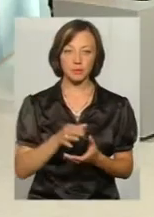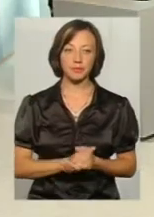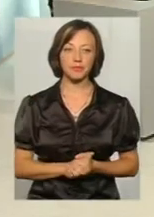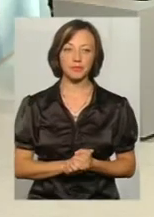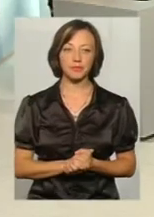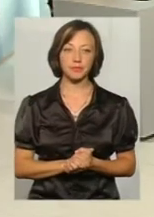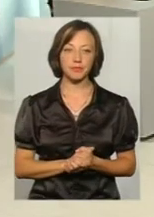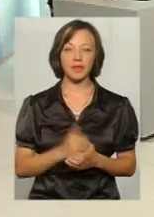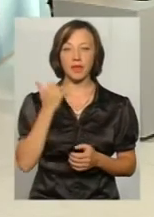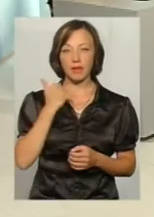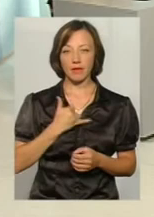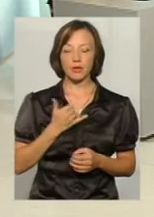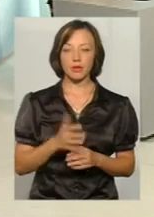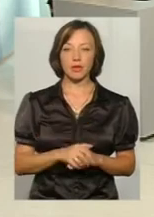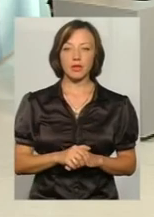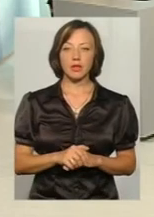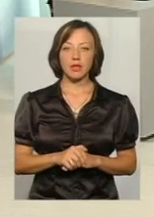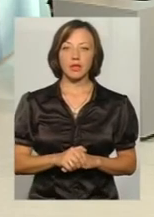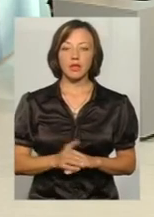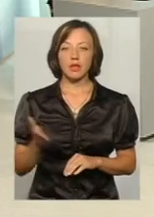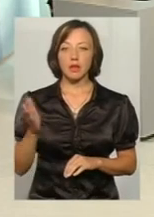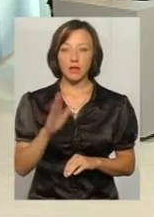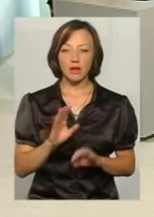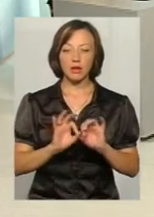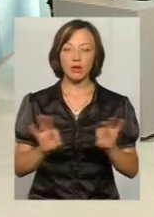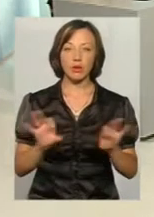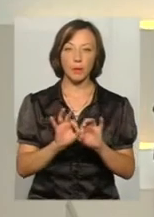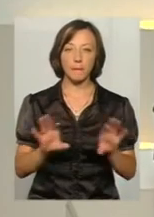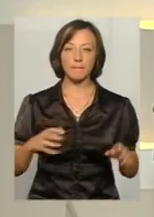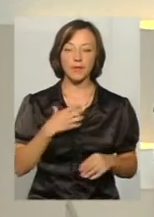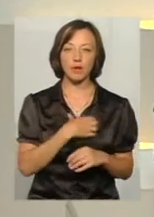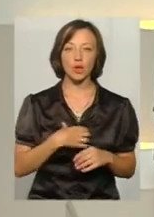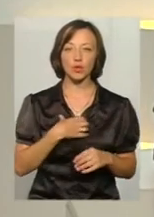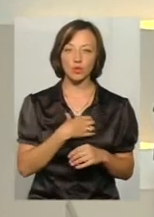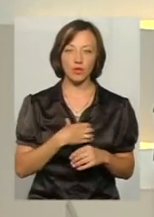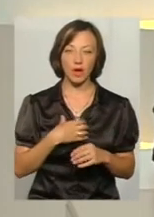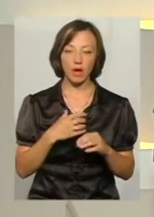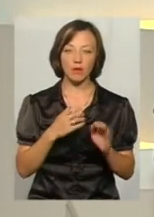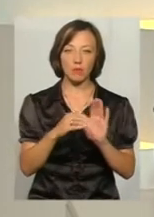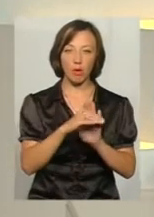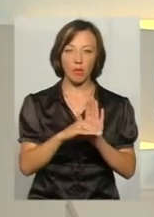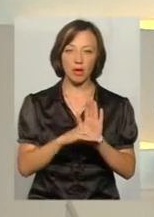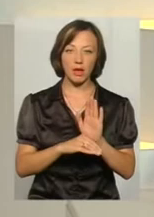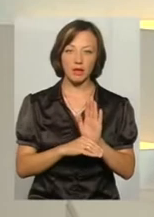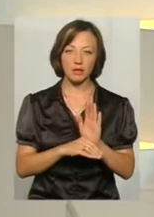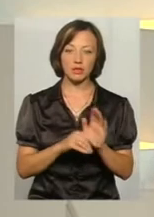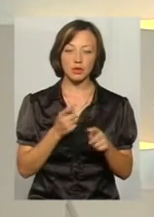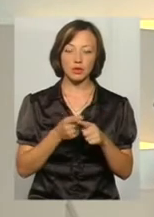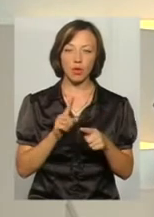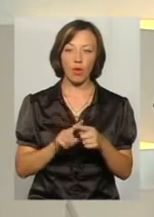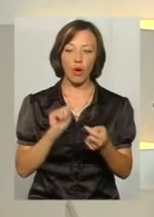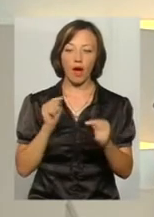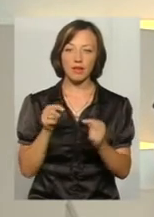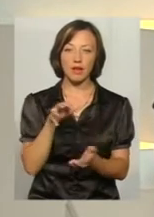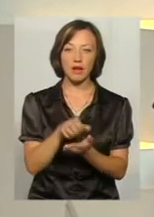Просимо телефону йти. Отож, давайте торкнемося все ж таки ключових моментів антирейдерського